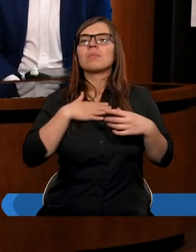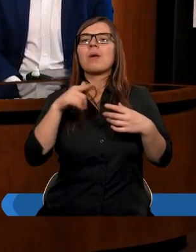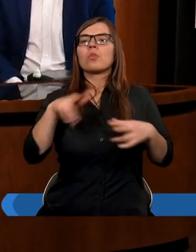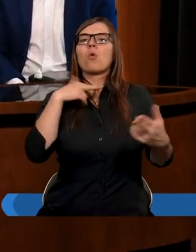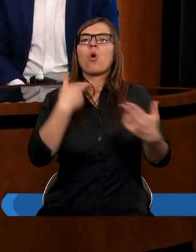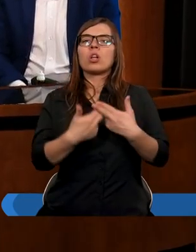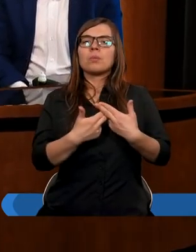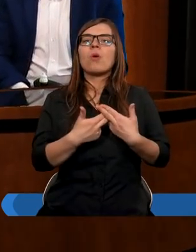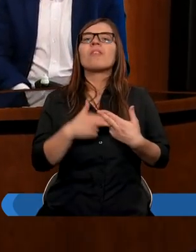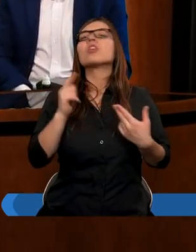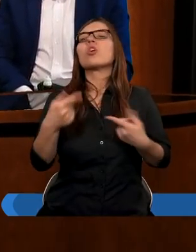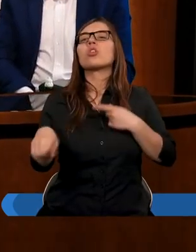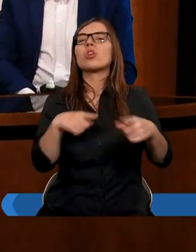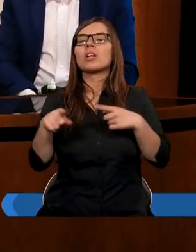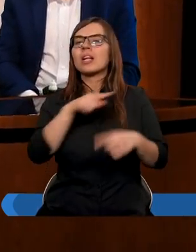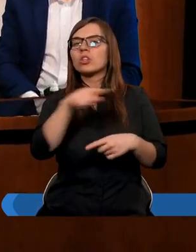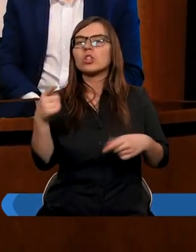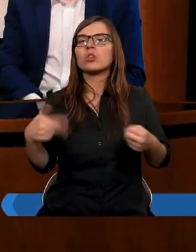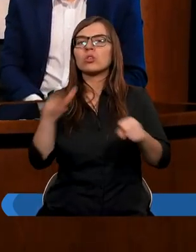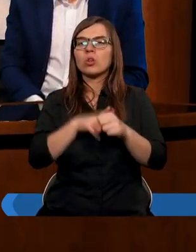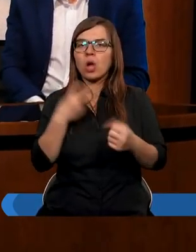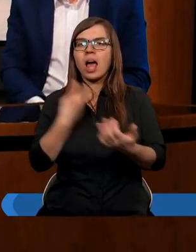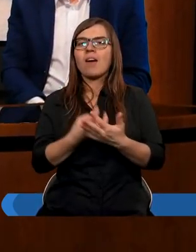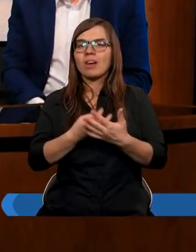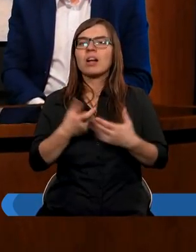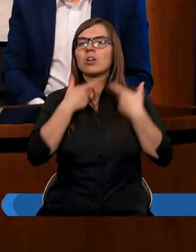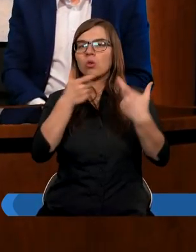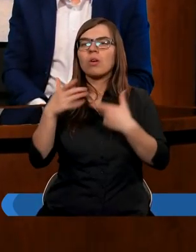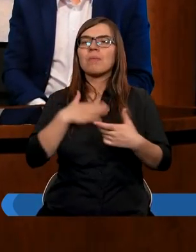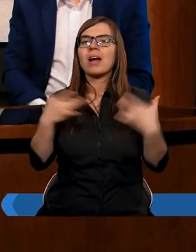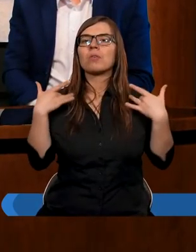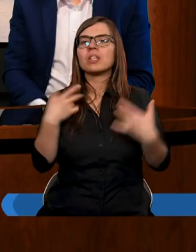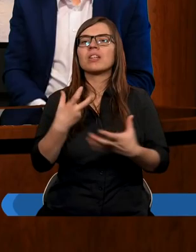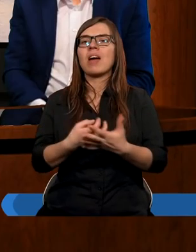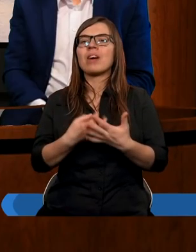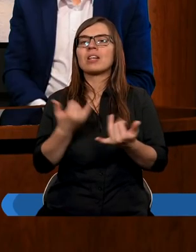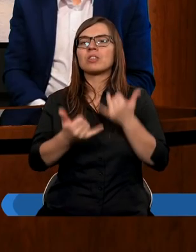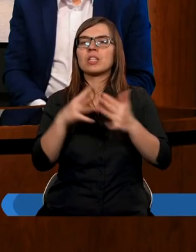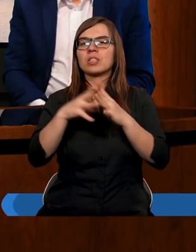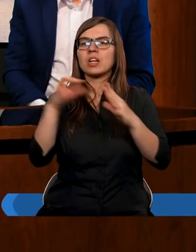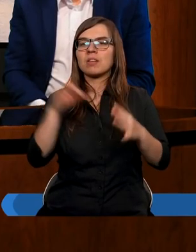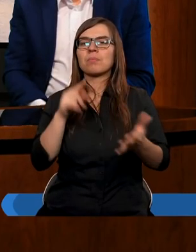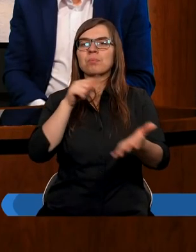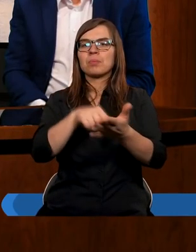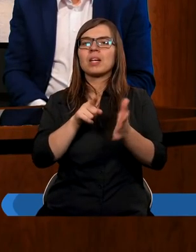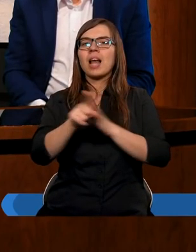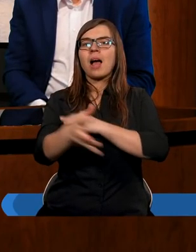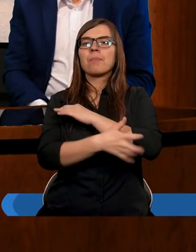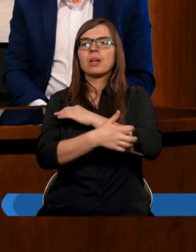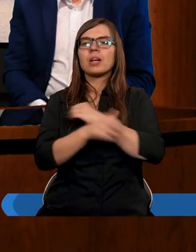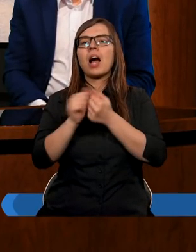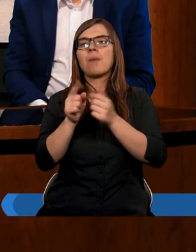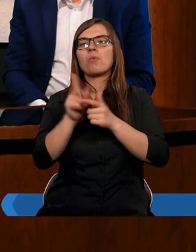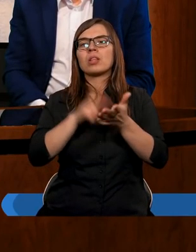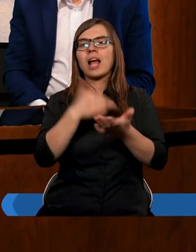tą odpowiedź, co to znaczy ci, którzy Ewangelię głoszą, mają żyć z Ewangelii. Jeżeli dziesięciny przeznaczymy na biednych